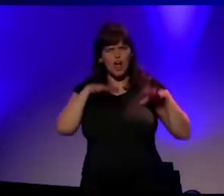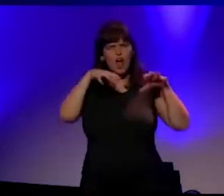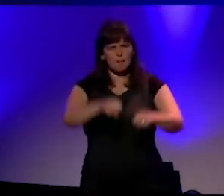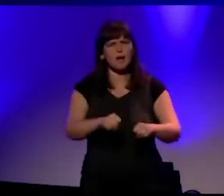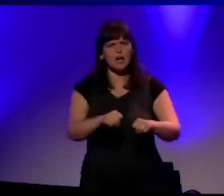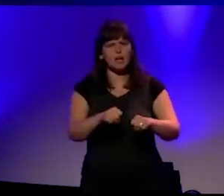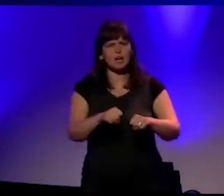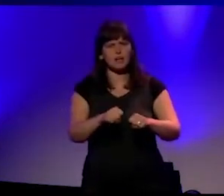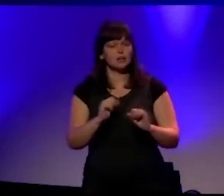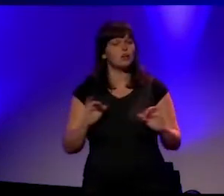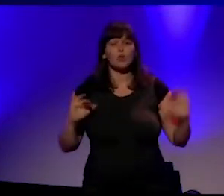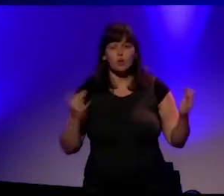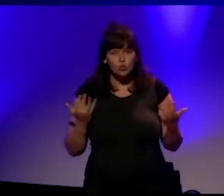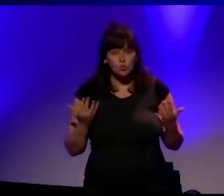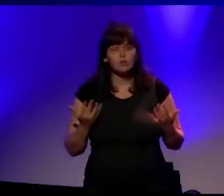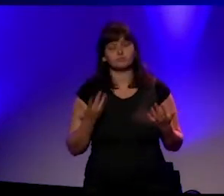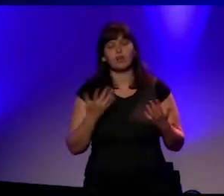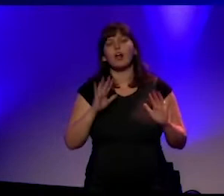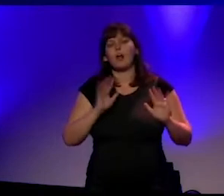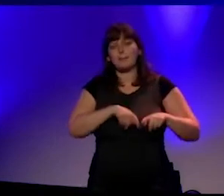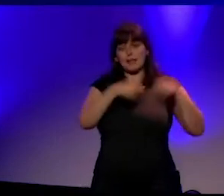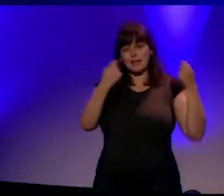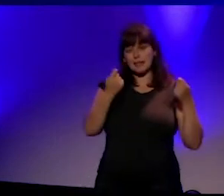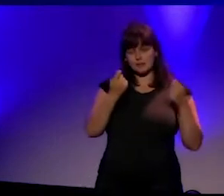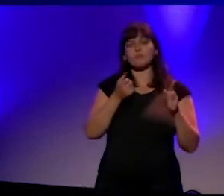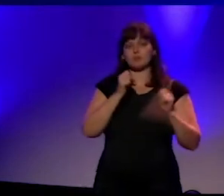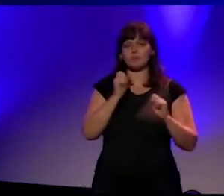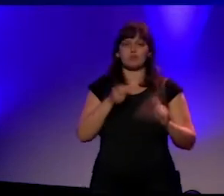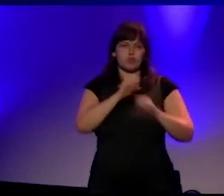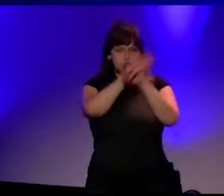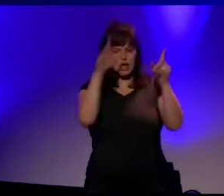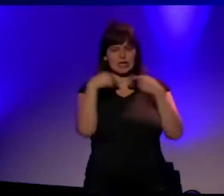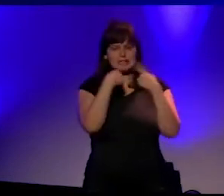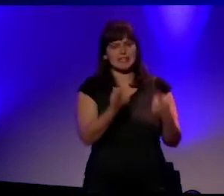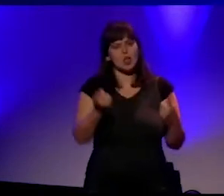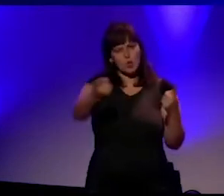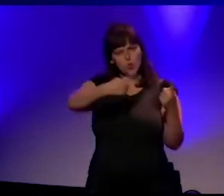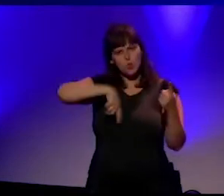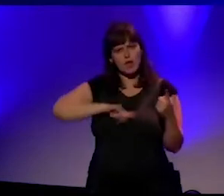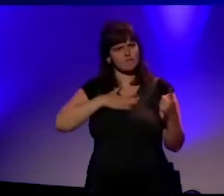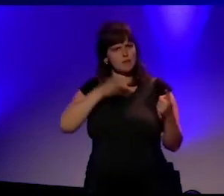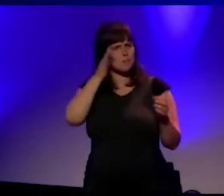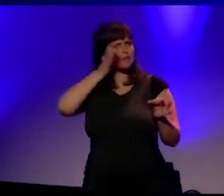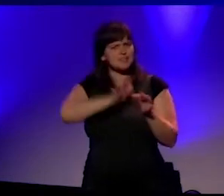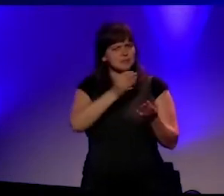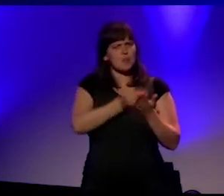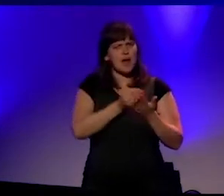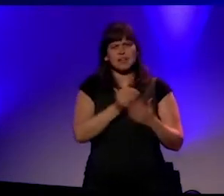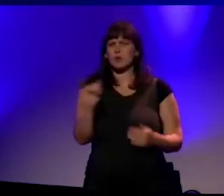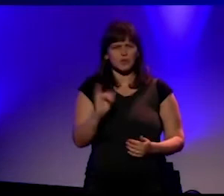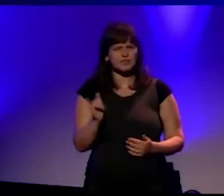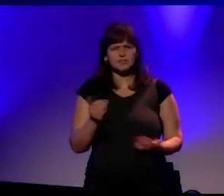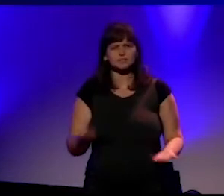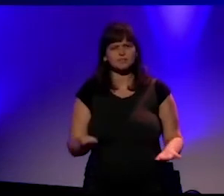met een duidelijk standpunt over waar wij voor staan. En ik neem die rol hier